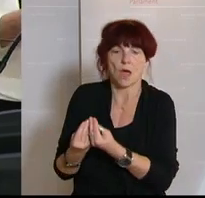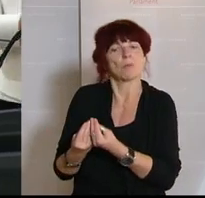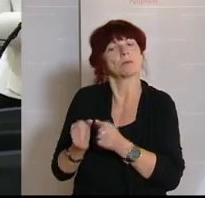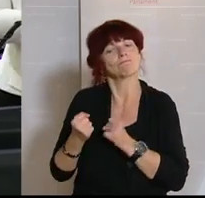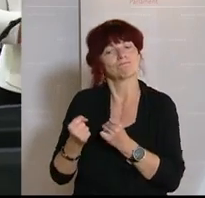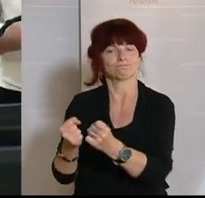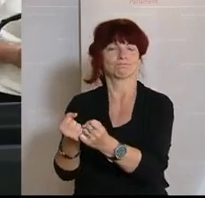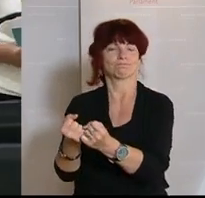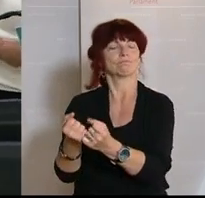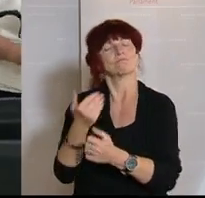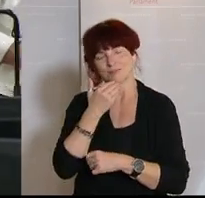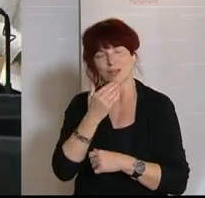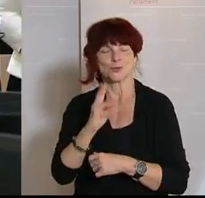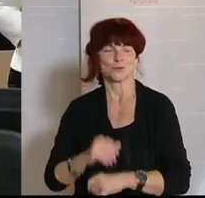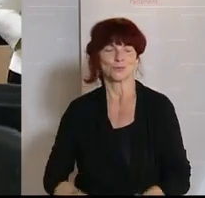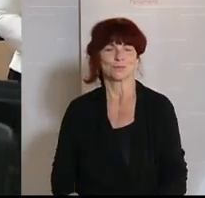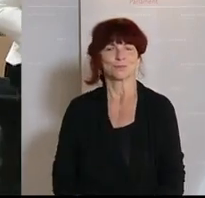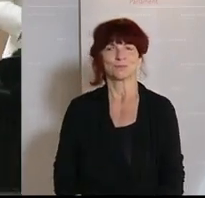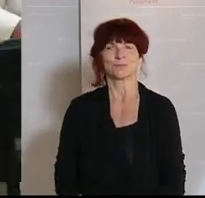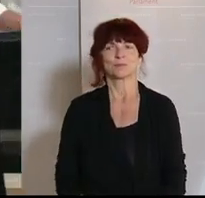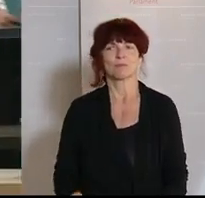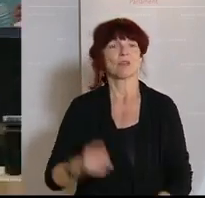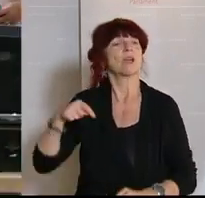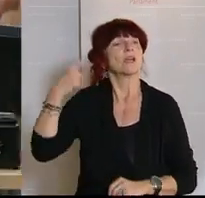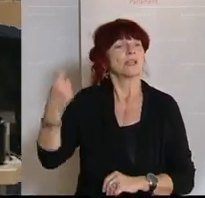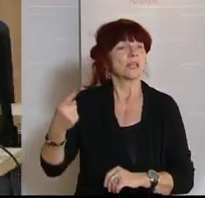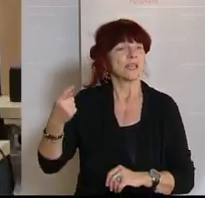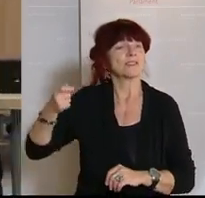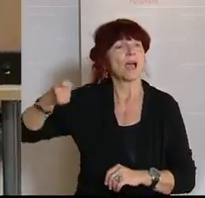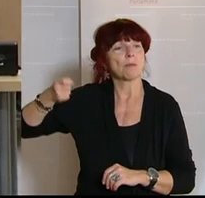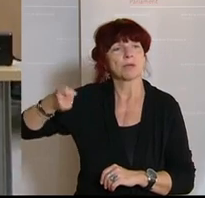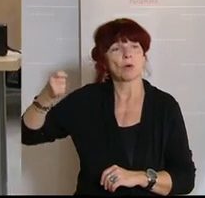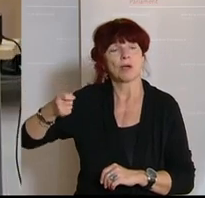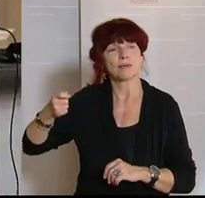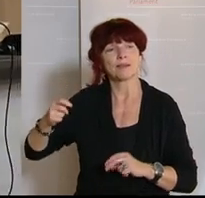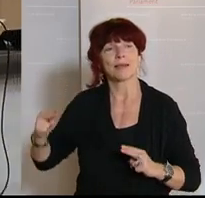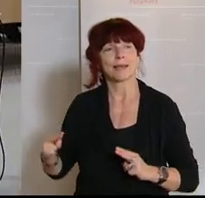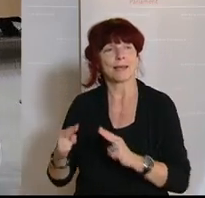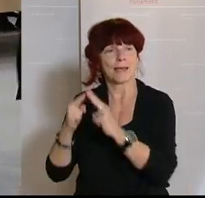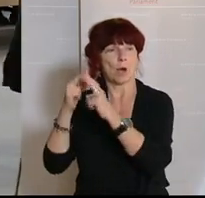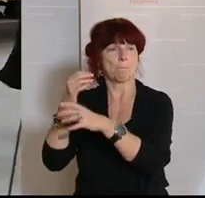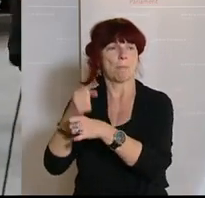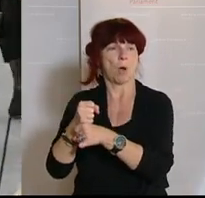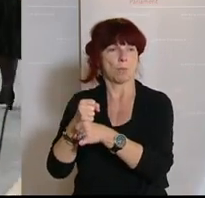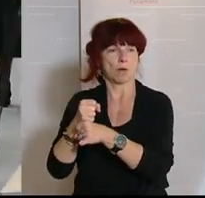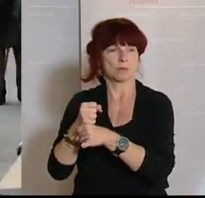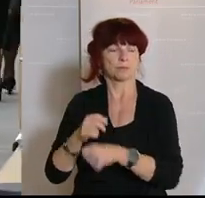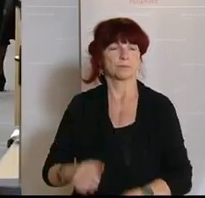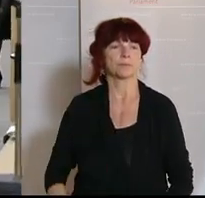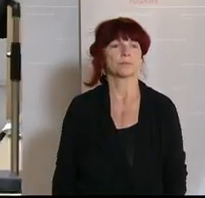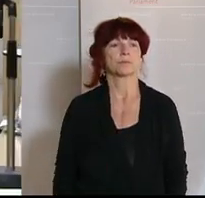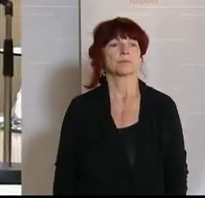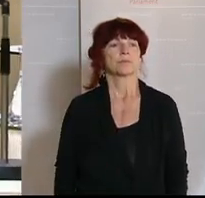Jetzt kommt noch Rebecca Kirchbaumer, ebenfalls von der ÖVP, eine Tankstellenbetreiberin aus